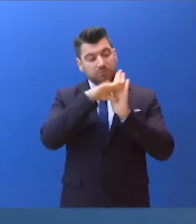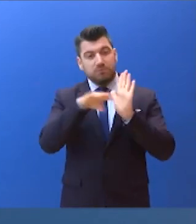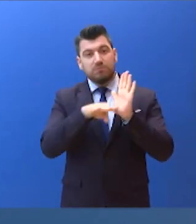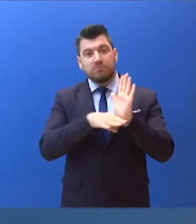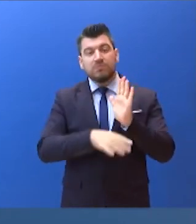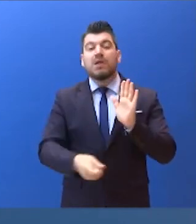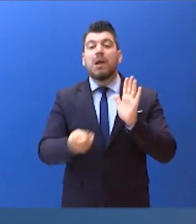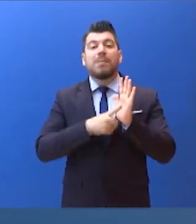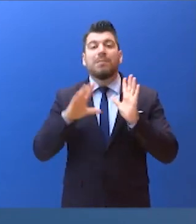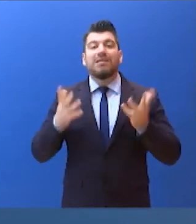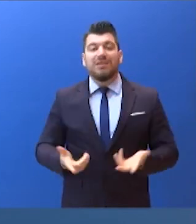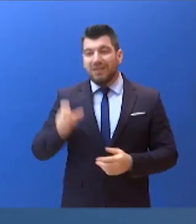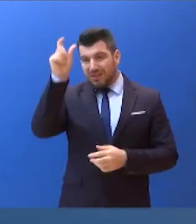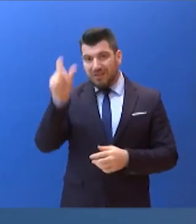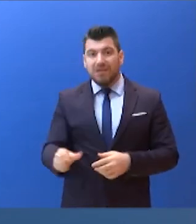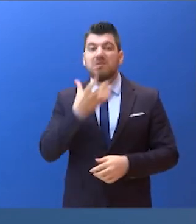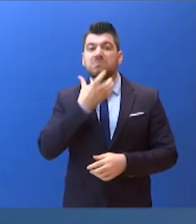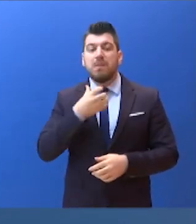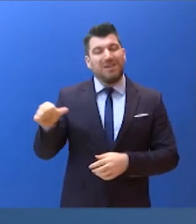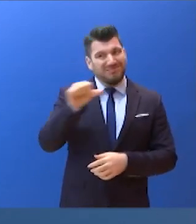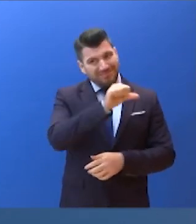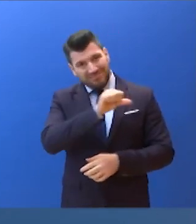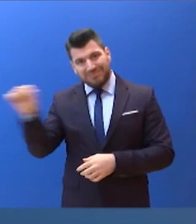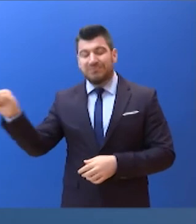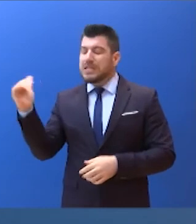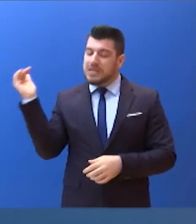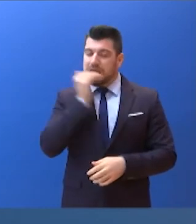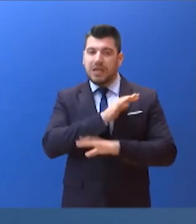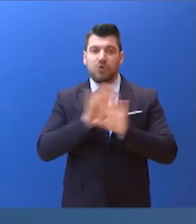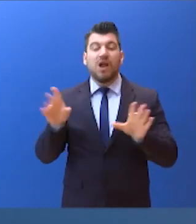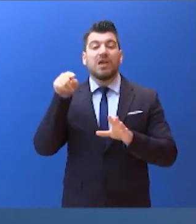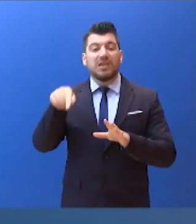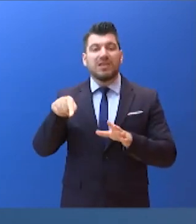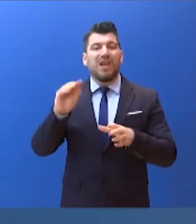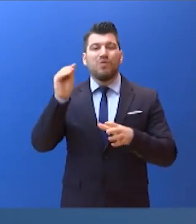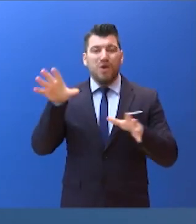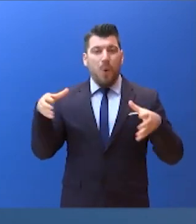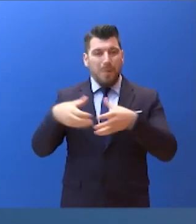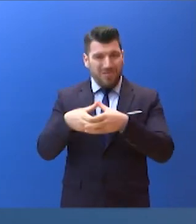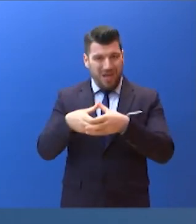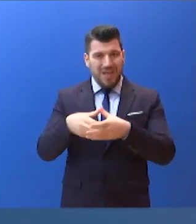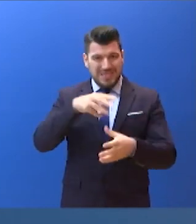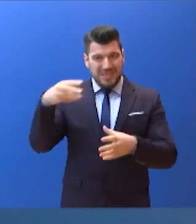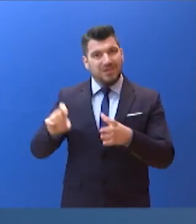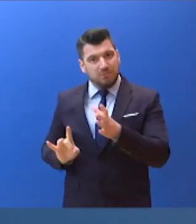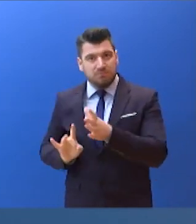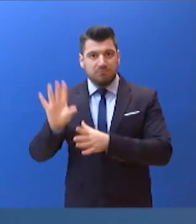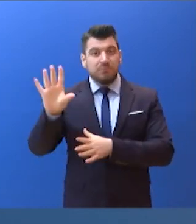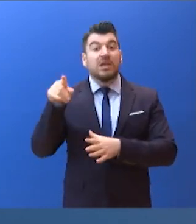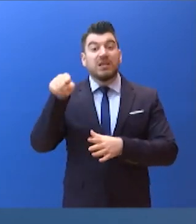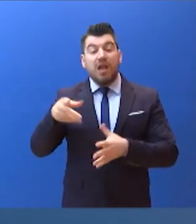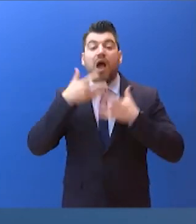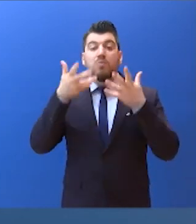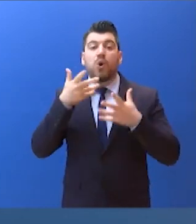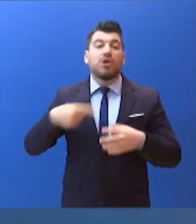οφείλει να διαγράψει άμεσα τον κύριο Παπά από την κοινοβουλευτική ομάδα του ΣΥΡΙΖΑ και να δώσει εξηγήσεις στον